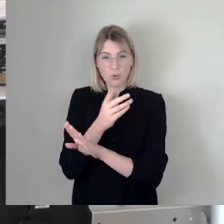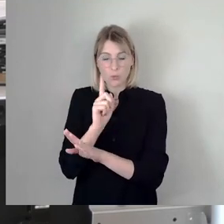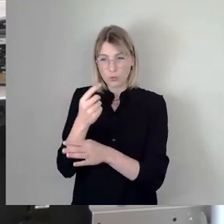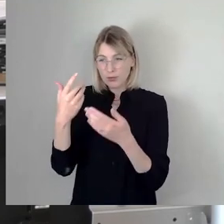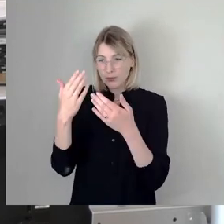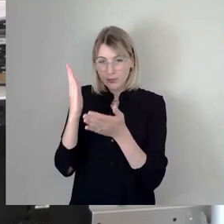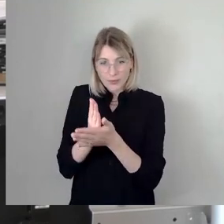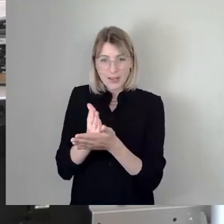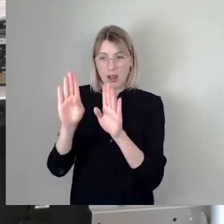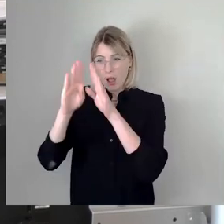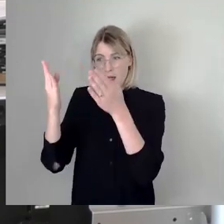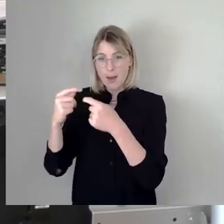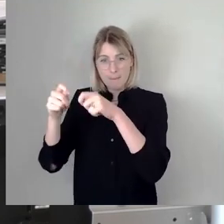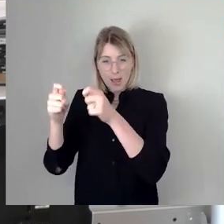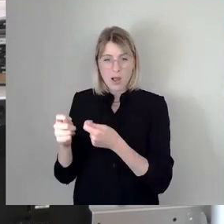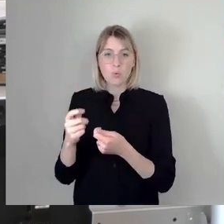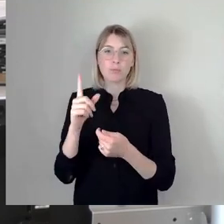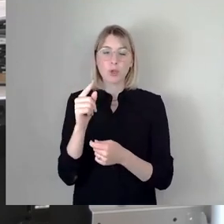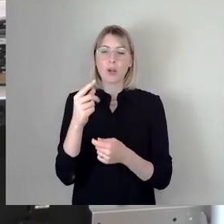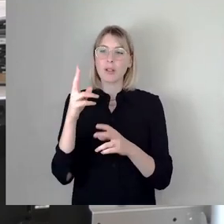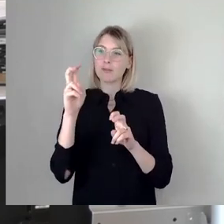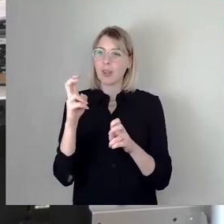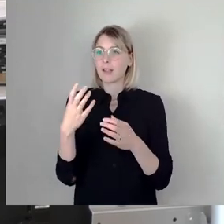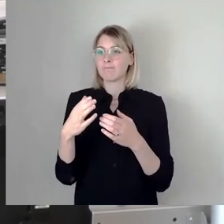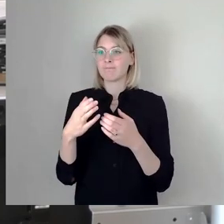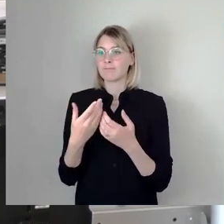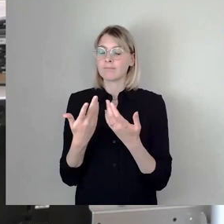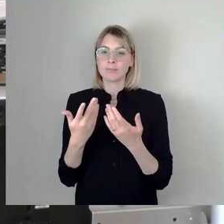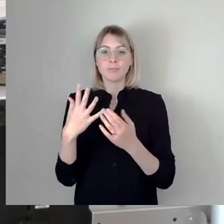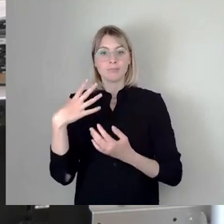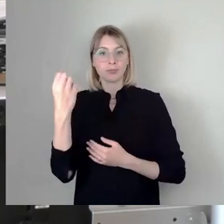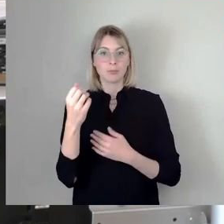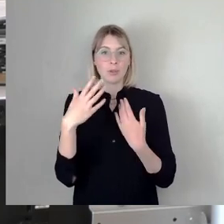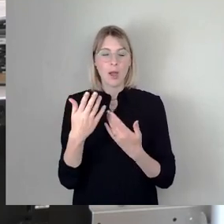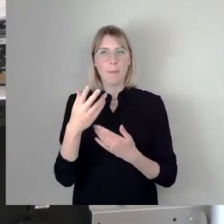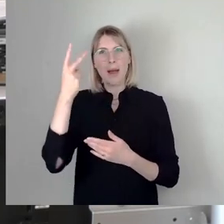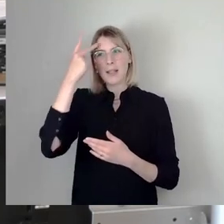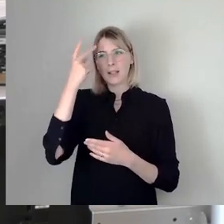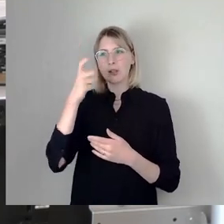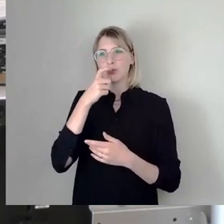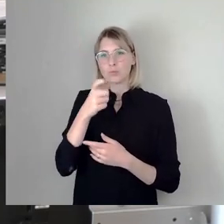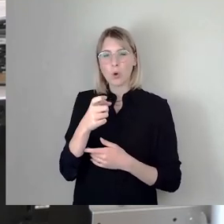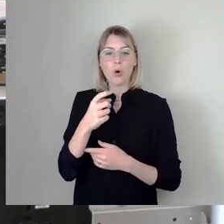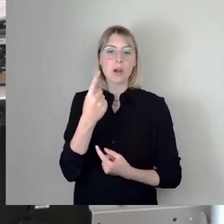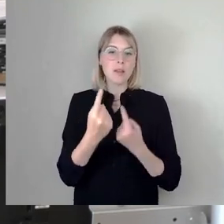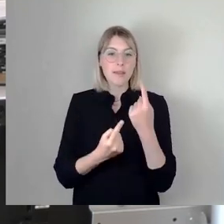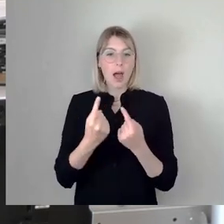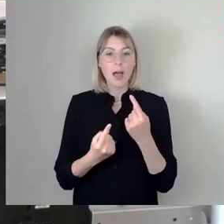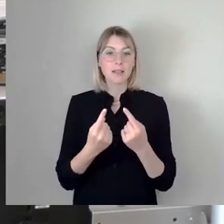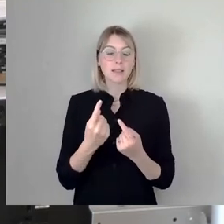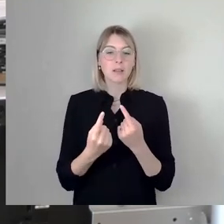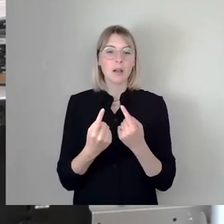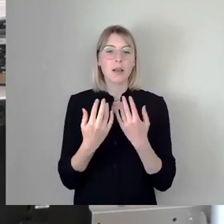bekommen und irgendwie erinnert mich das so ein bisschen an diesen Spruch, Gras wächst nicht schneller, indem man dran zieht. Die